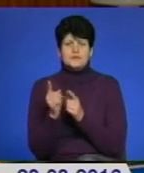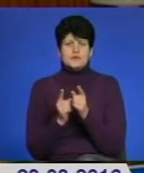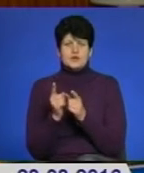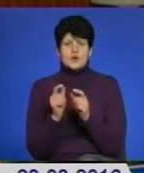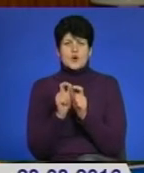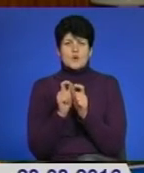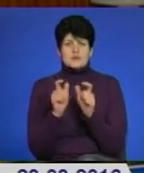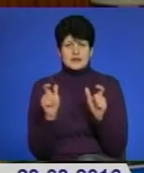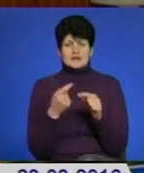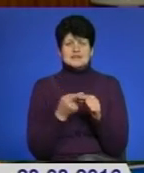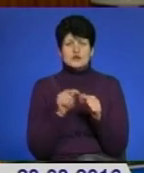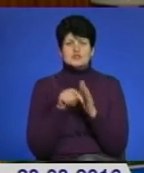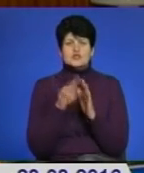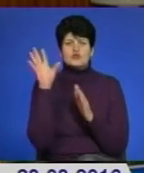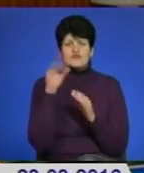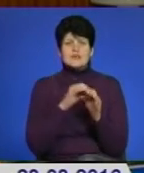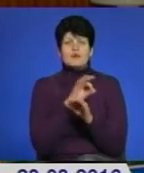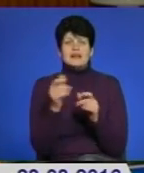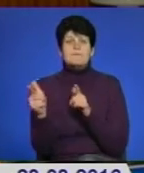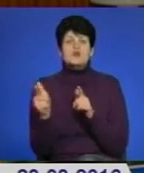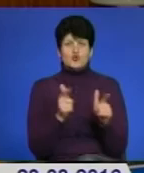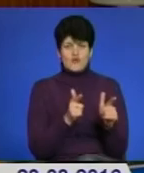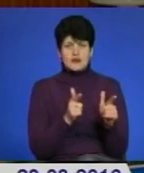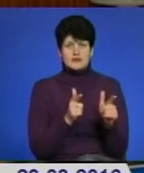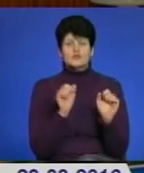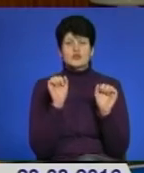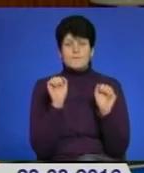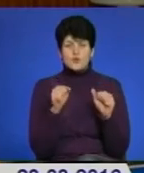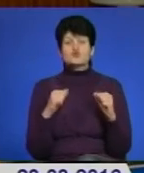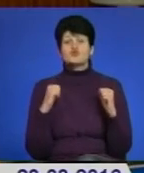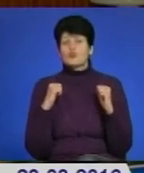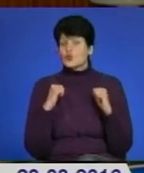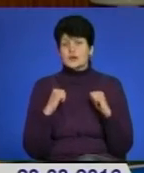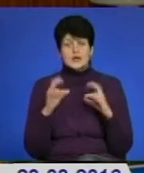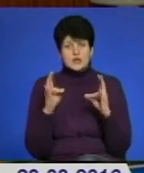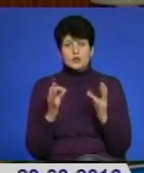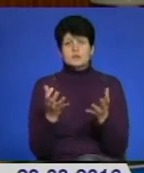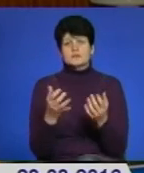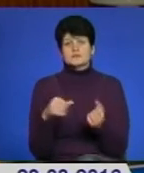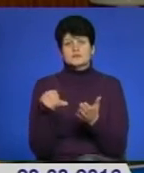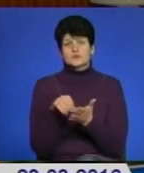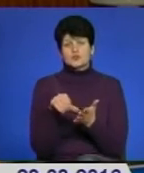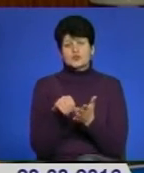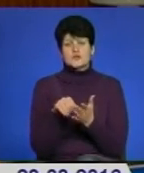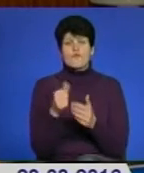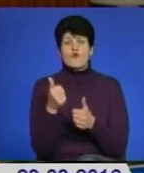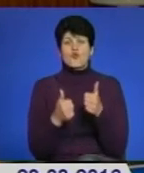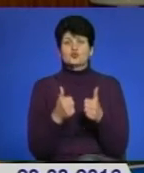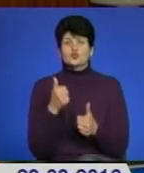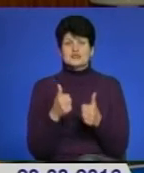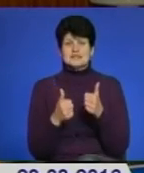А це означає, що всі проєкти, що ви підготували, вони можуть спокійно брати участь в конкурсах